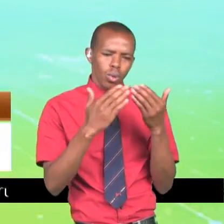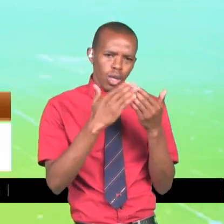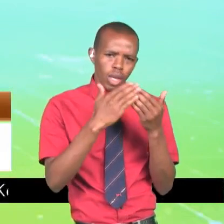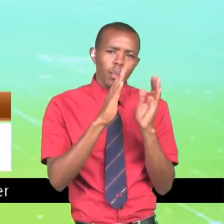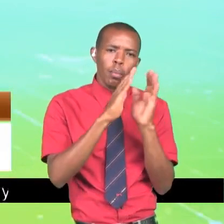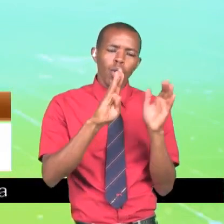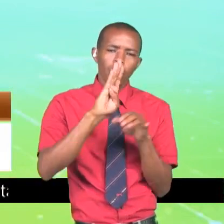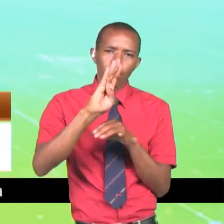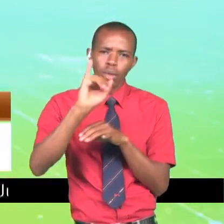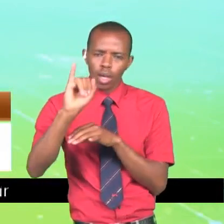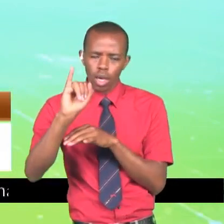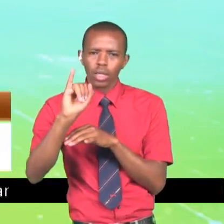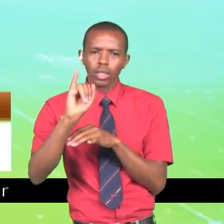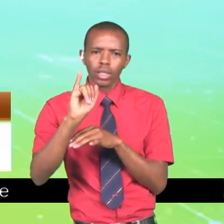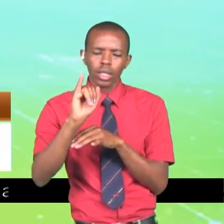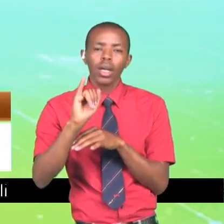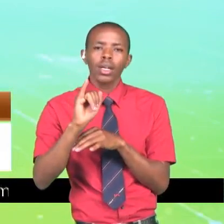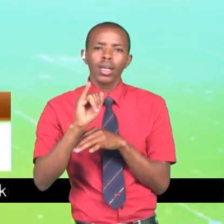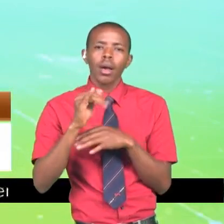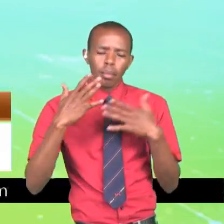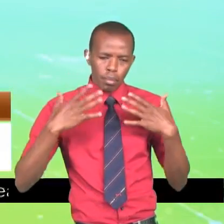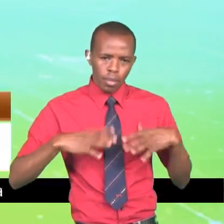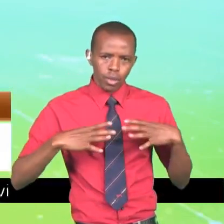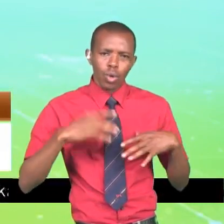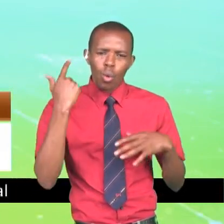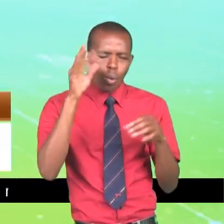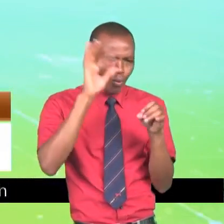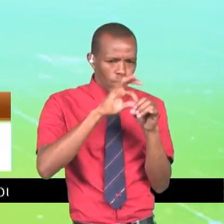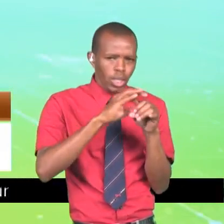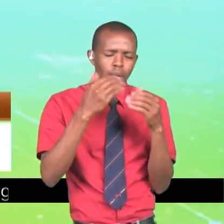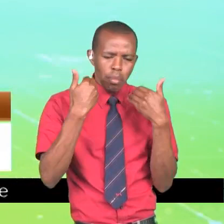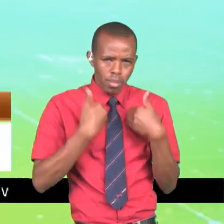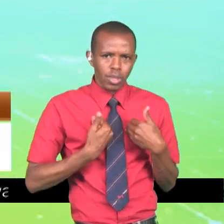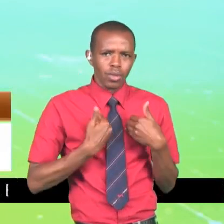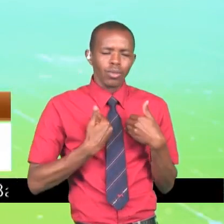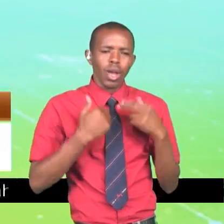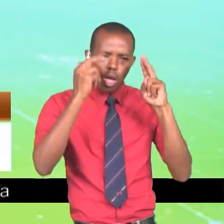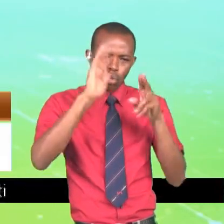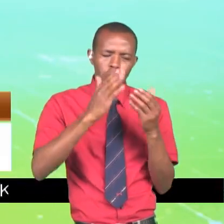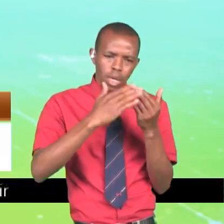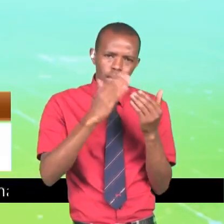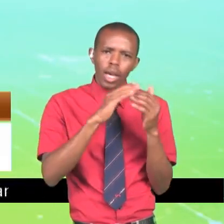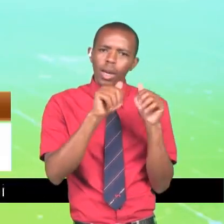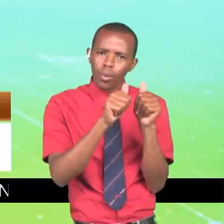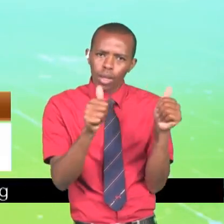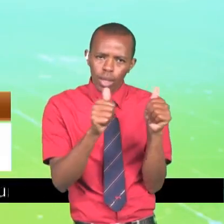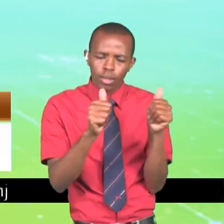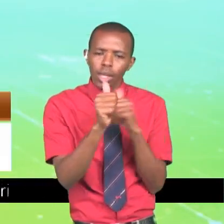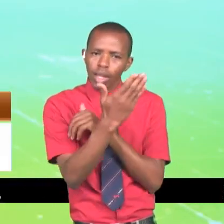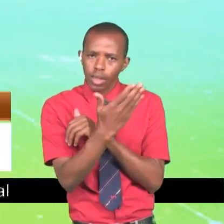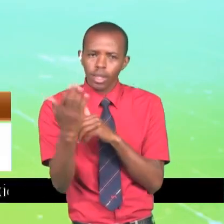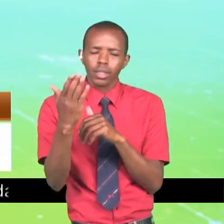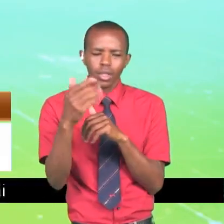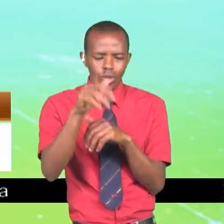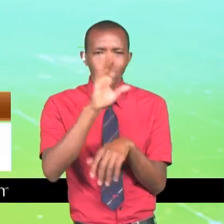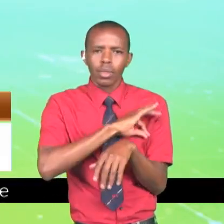BBI. Ni hile mwanainchi ambaye haliweza kunichagua. Mambo yake ya miangaziwa zile vitu ambazo zinafaa